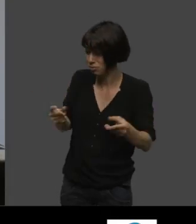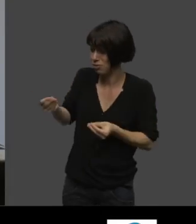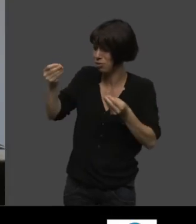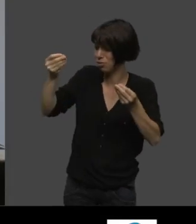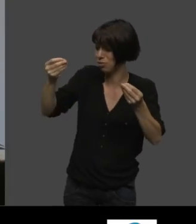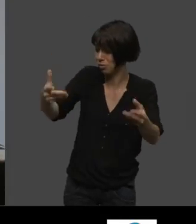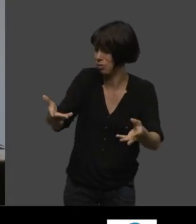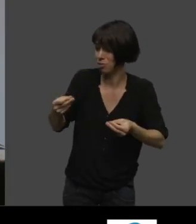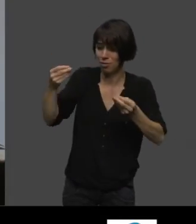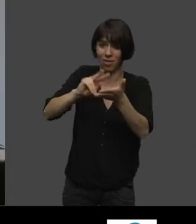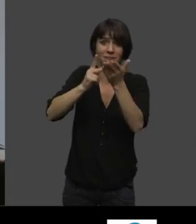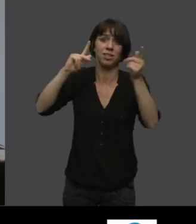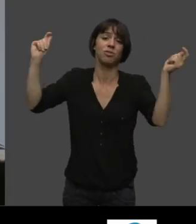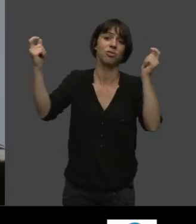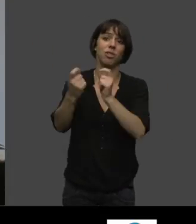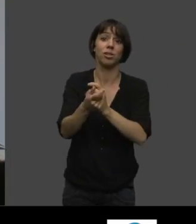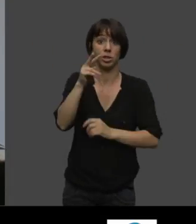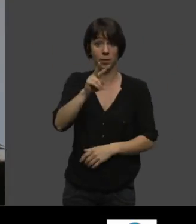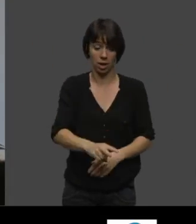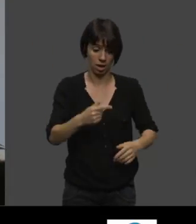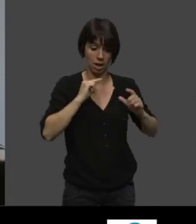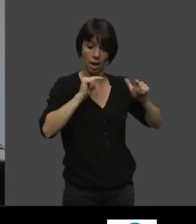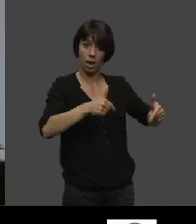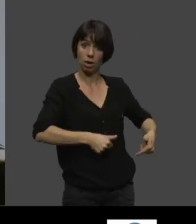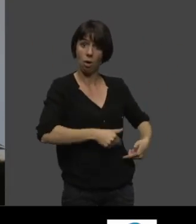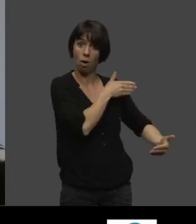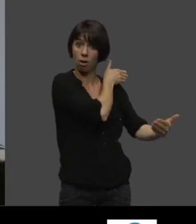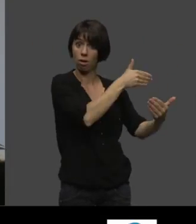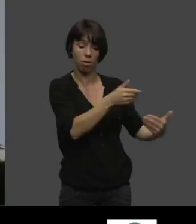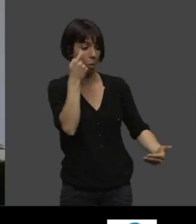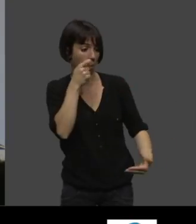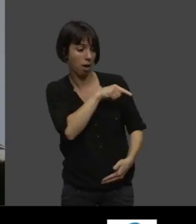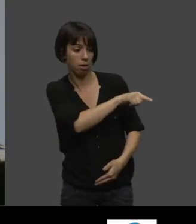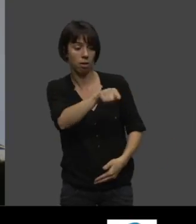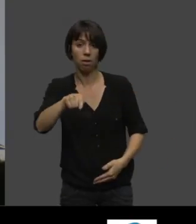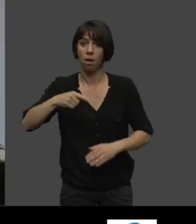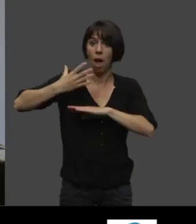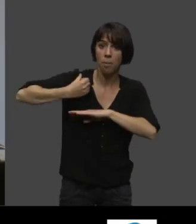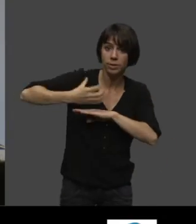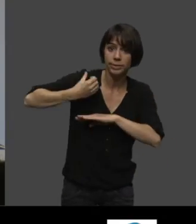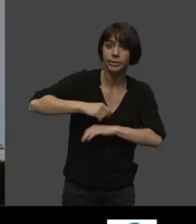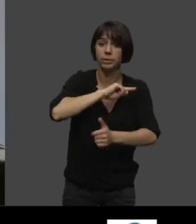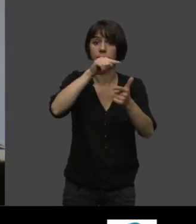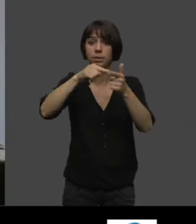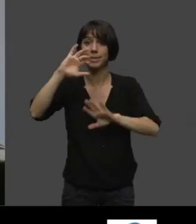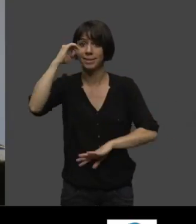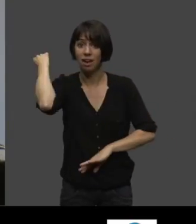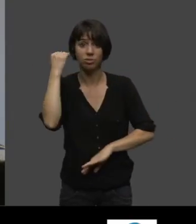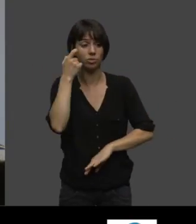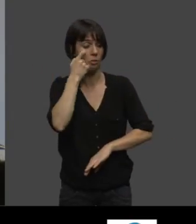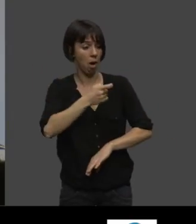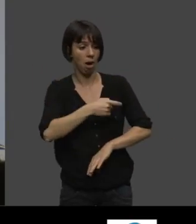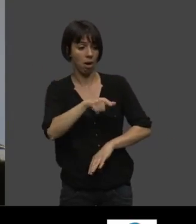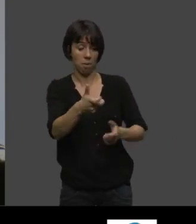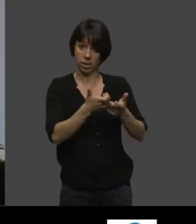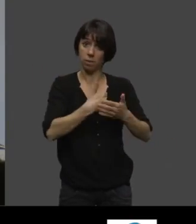tous, enfin presque tous, on prend toujours des apprentis et des stagiaires, mais les trois quarts des cuisiniers, on a 30 cuisiniers à